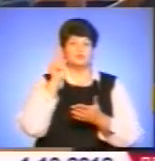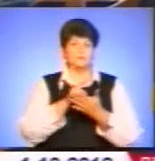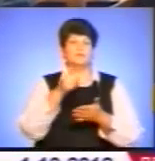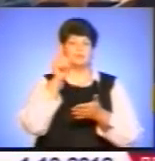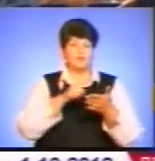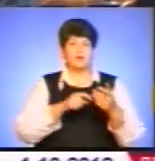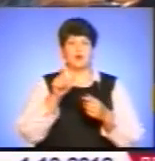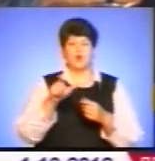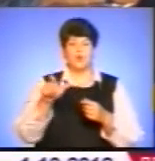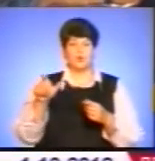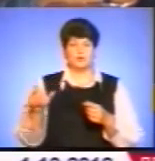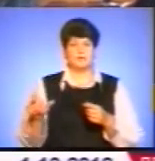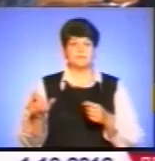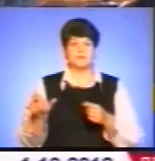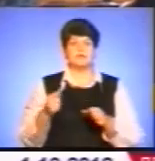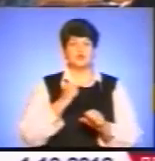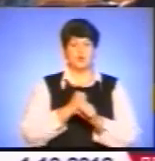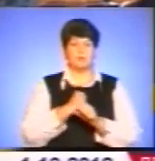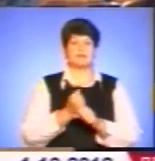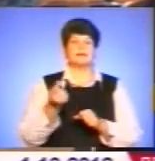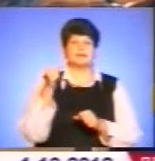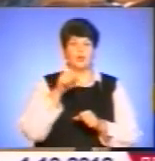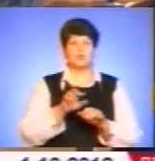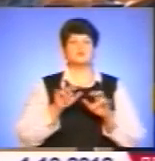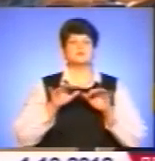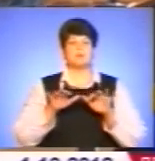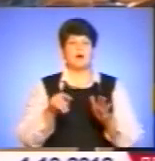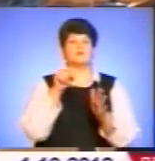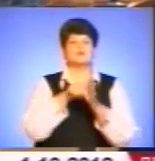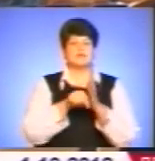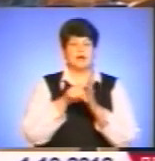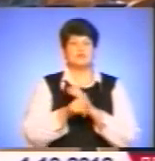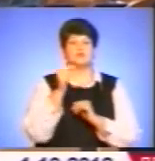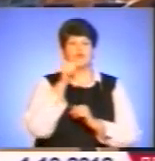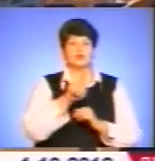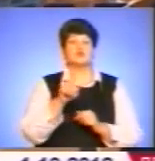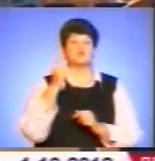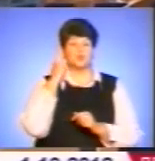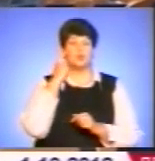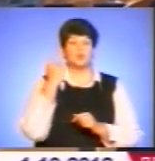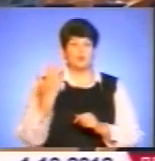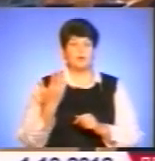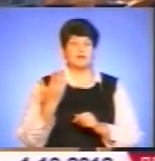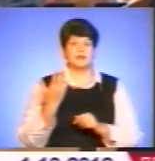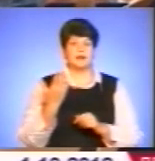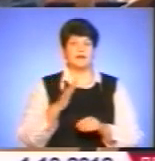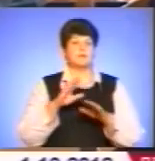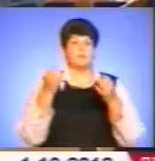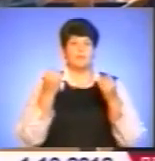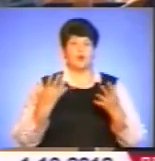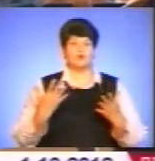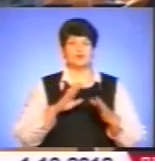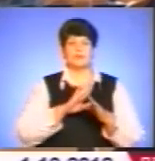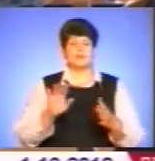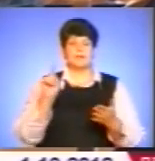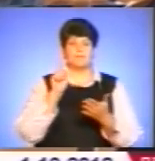зробили таку справу, вони щось думали, і вони так просто не